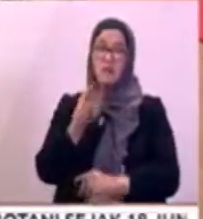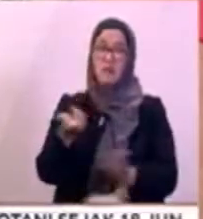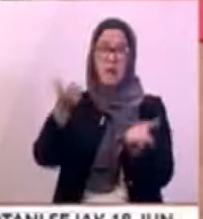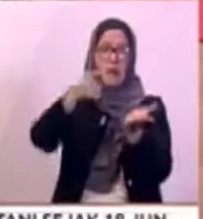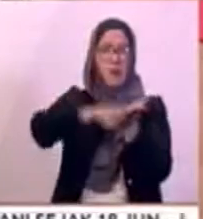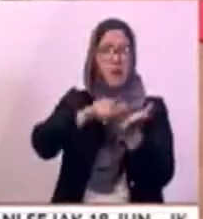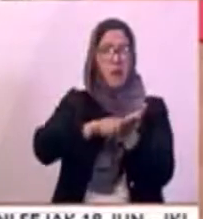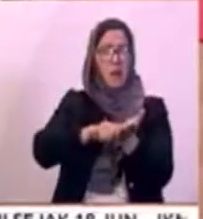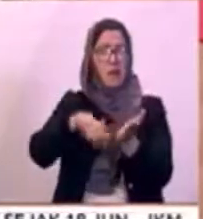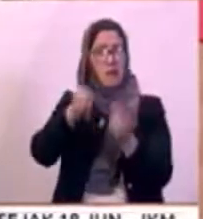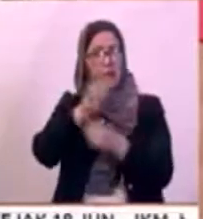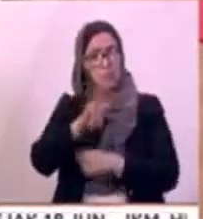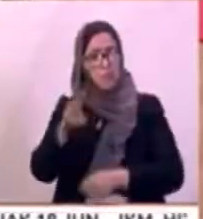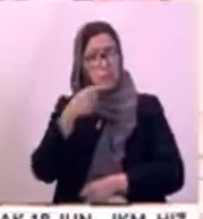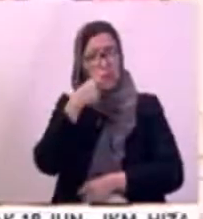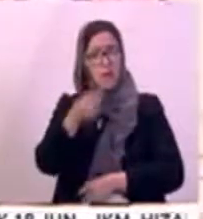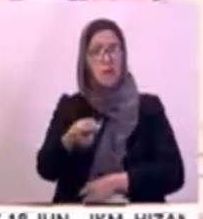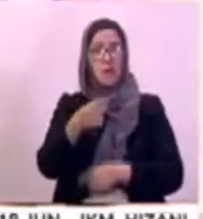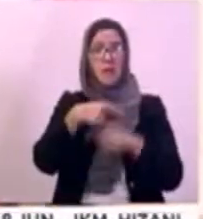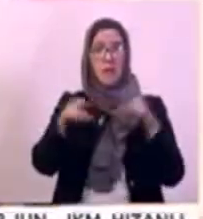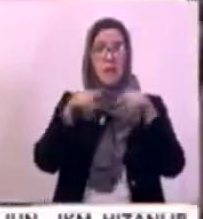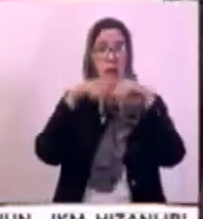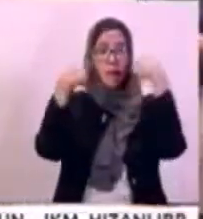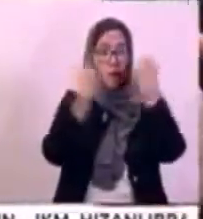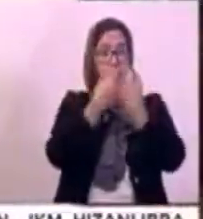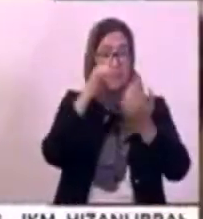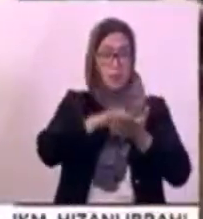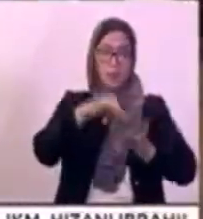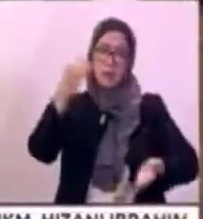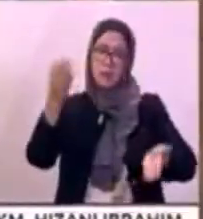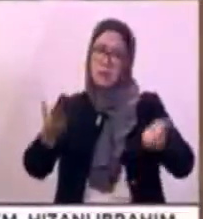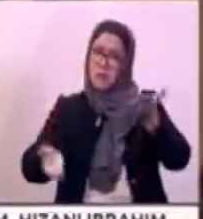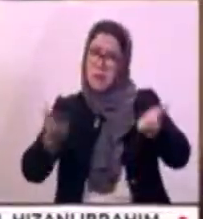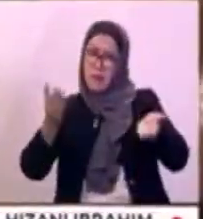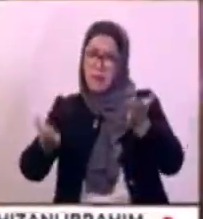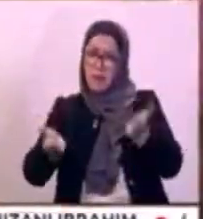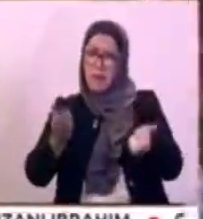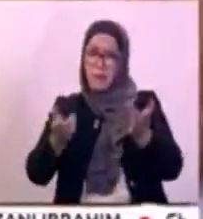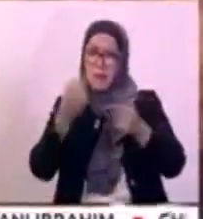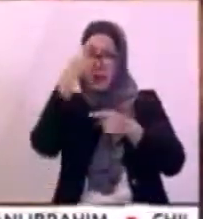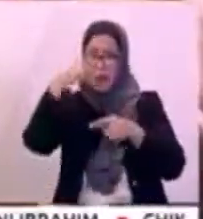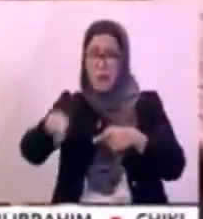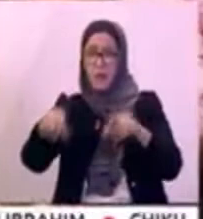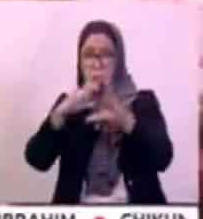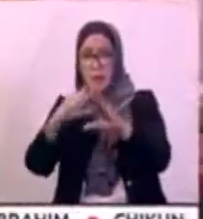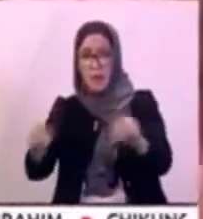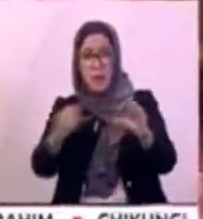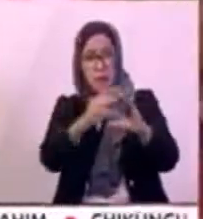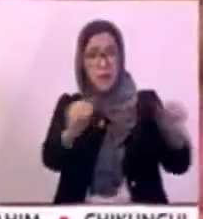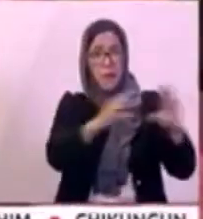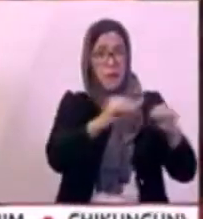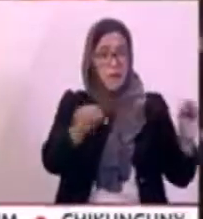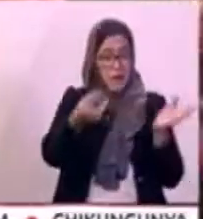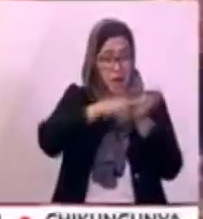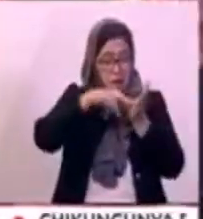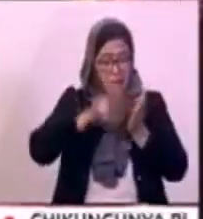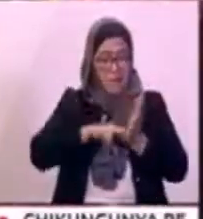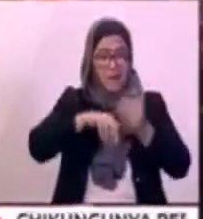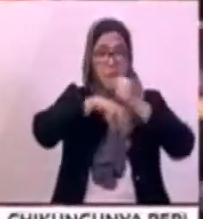sedang mempertimbang untuk menangguhkan pemilihan bagi menyelesaikan pendaftaran beberapa cawangannya.